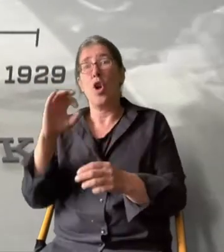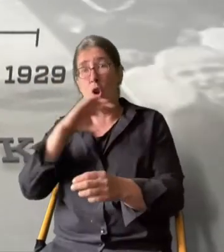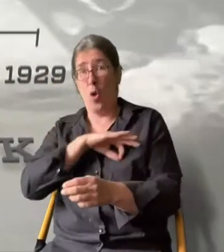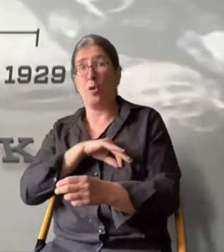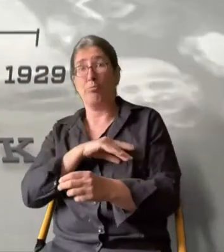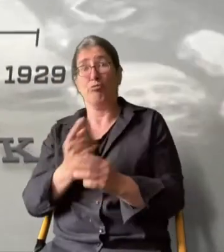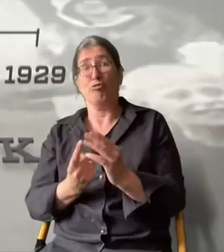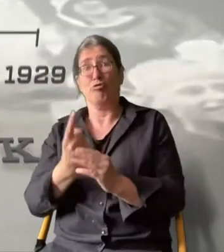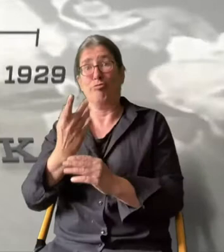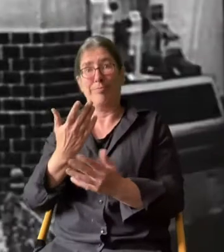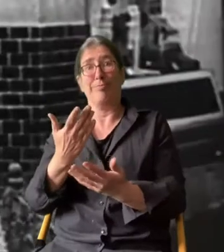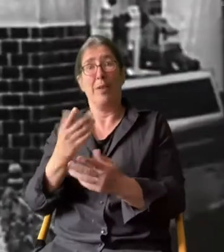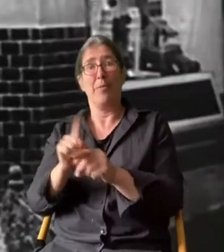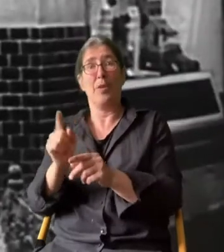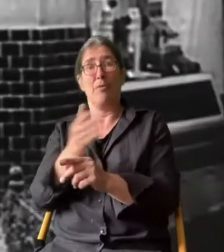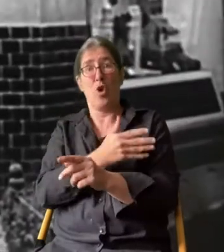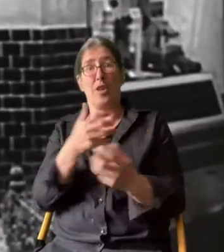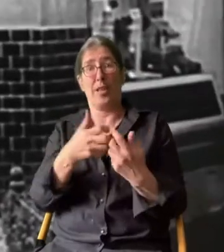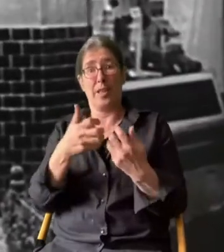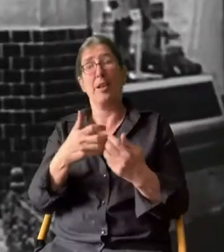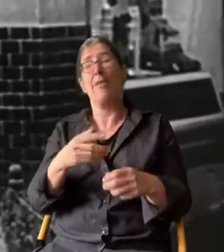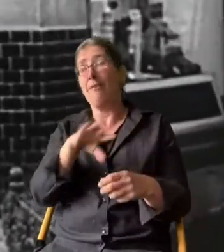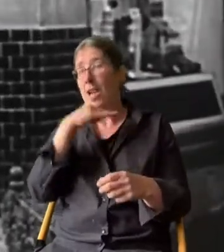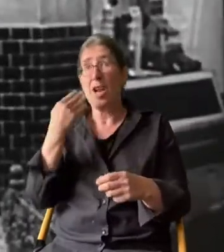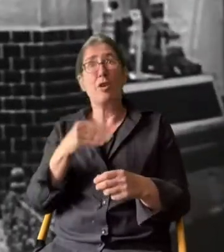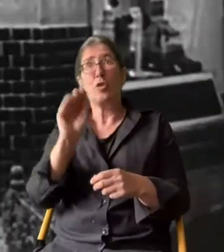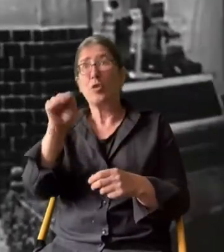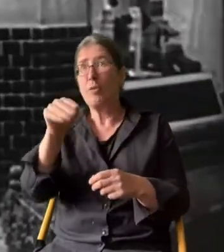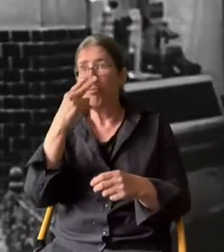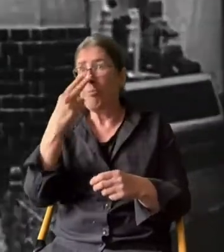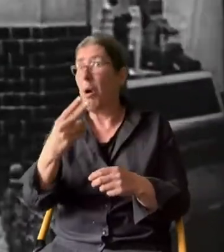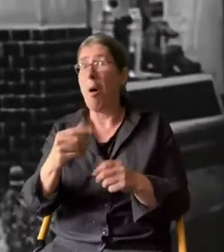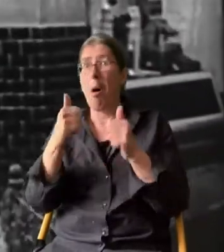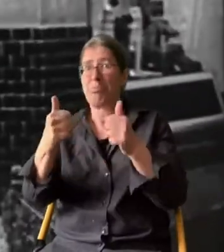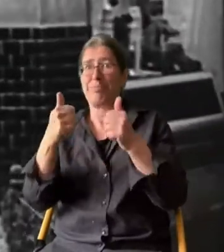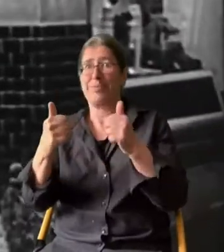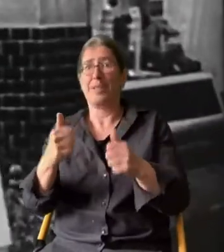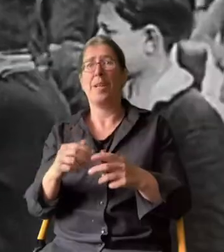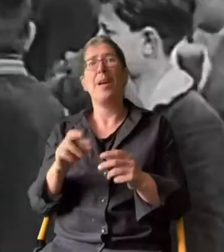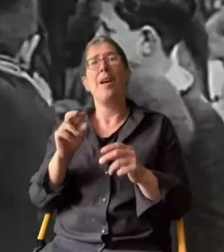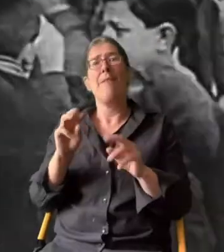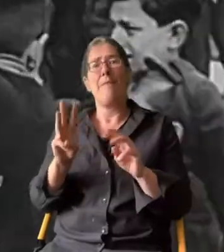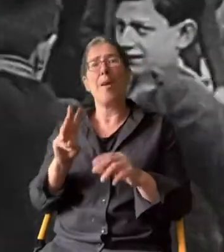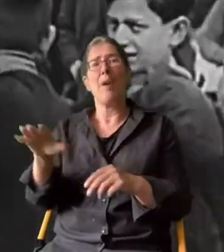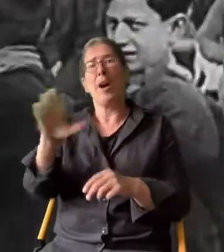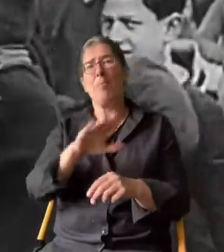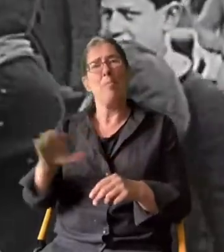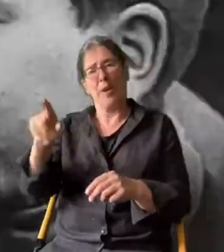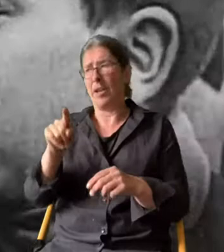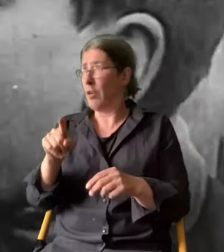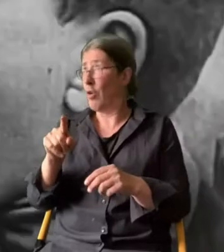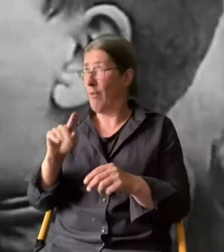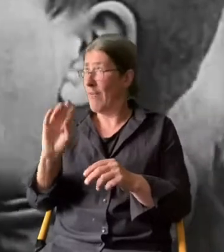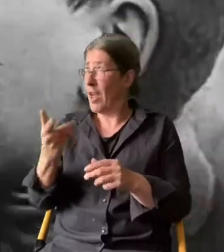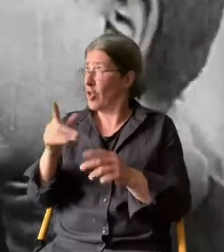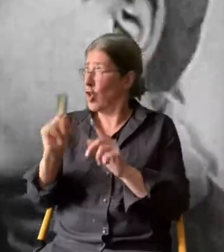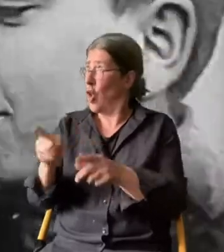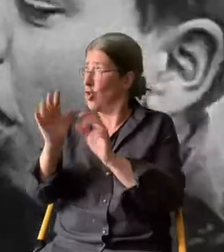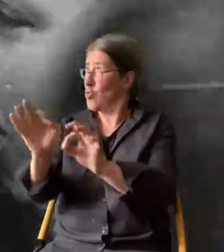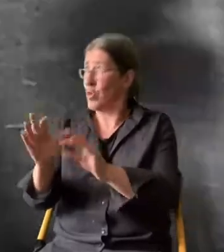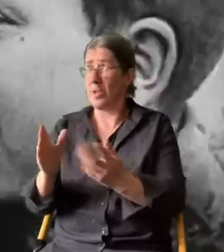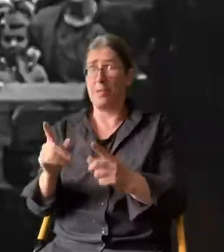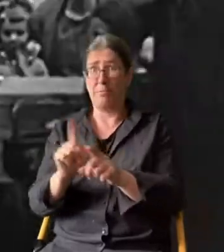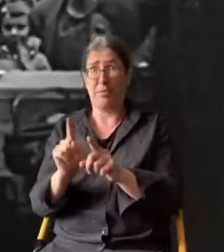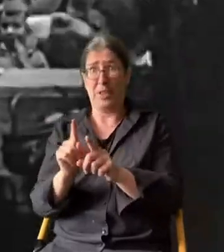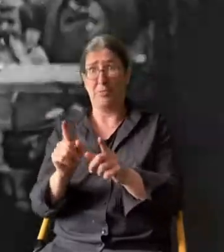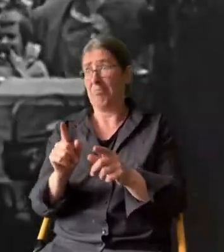Löhne erreichen das Vorkriegsniveau. Viele sehen mit Zuversicht in die Zukunft. Die Republik ist vielleicht doch nicht so schlecht wie ihr Start nach dem